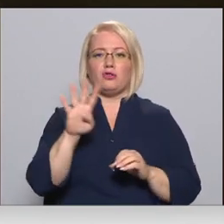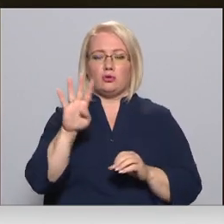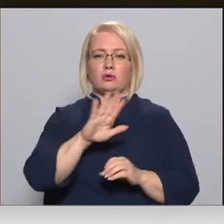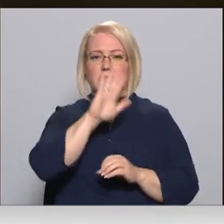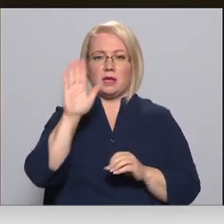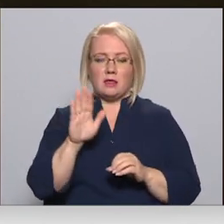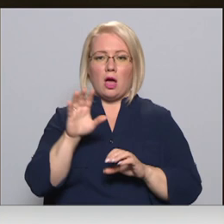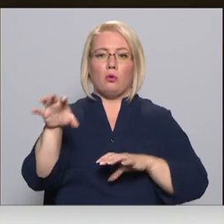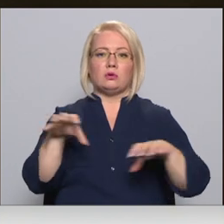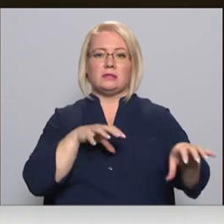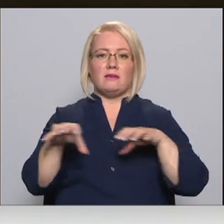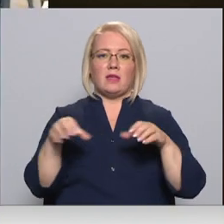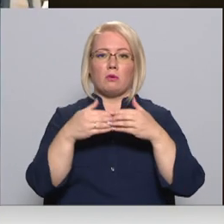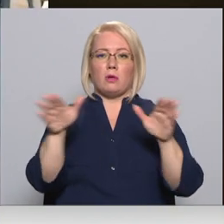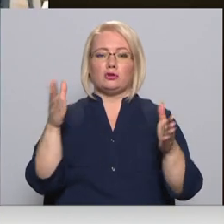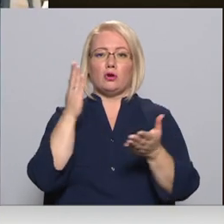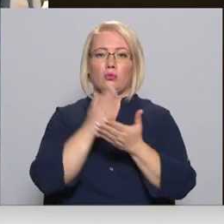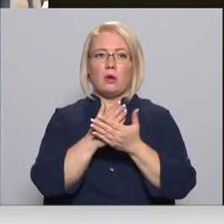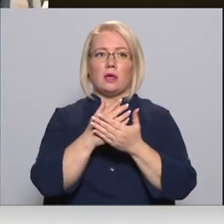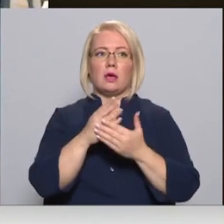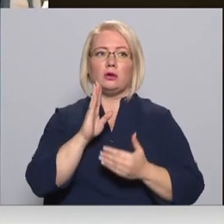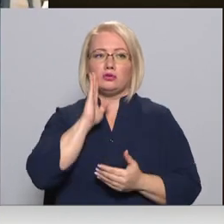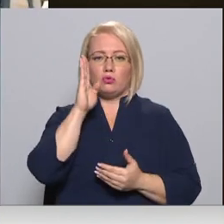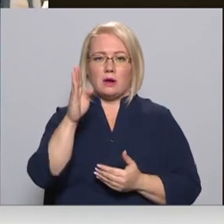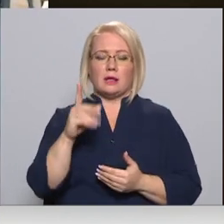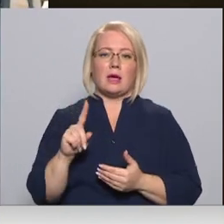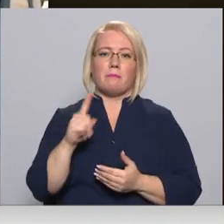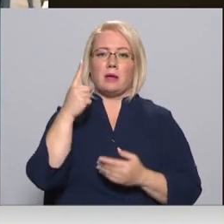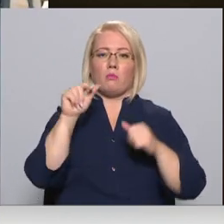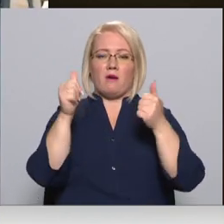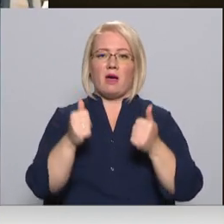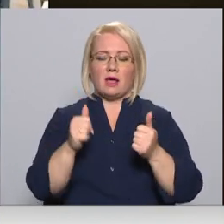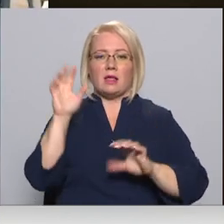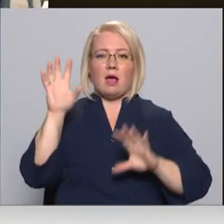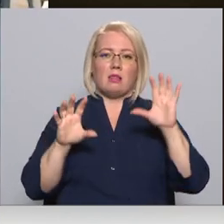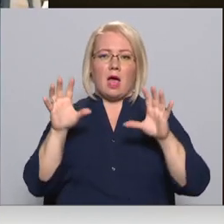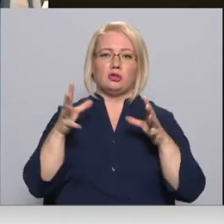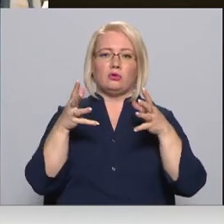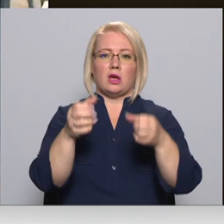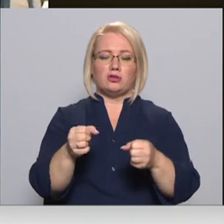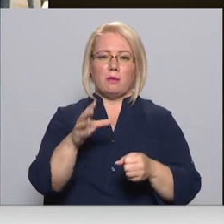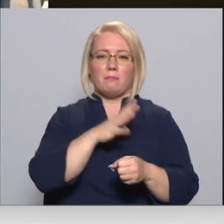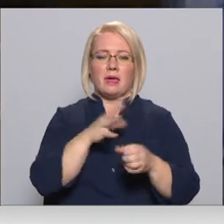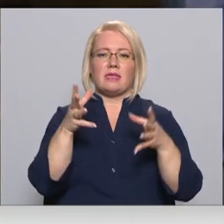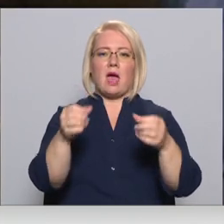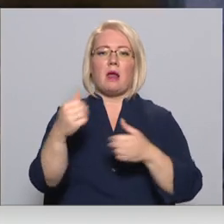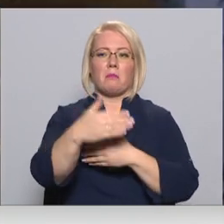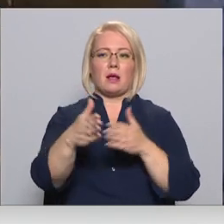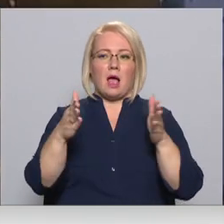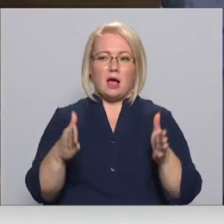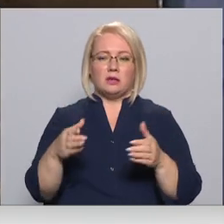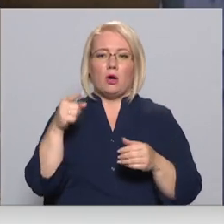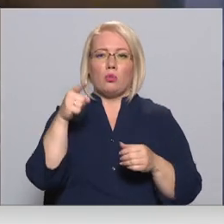izlaišana jau citā mežā notika šorī trijos. Kā pirmo variantu lāču ķeršanā izmantoja ķeramkastis un tādī kā